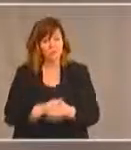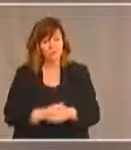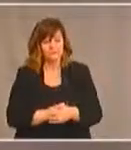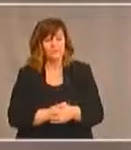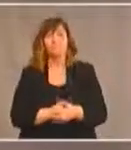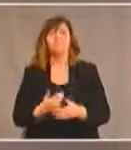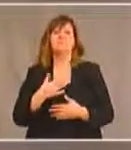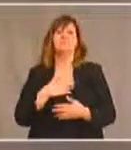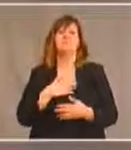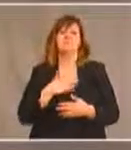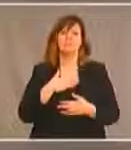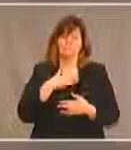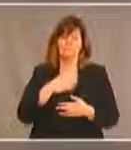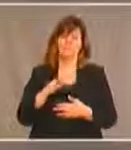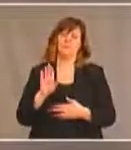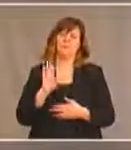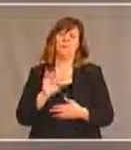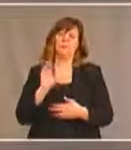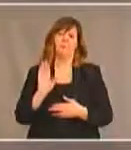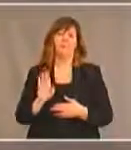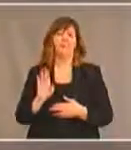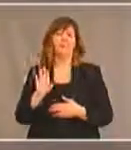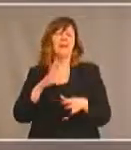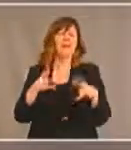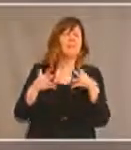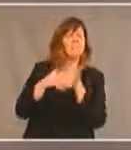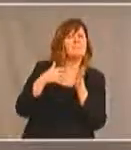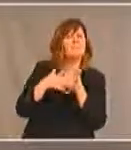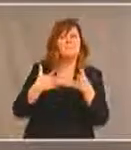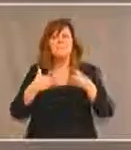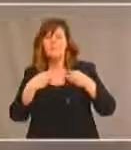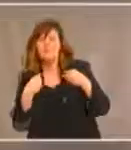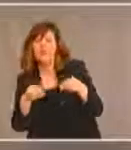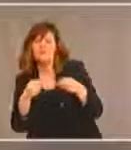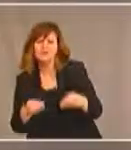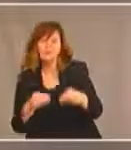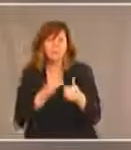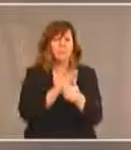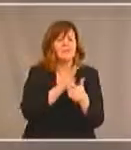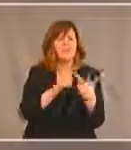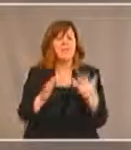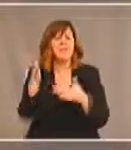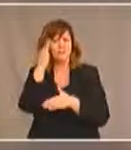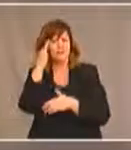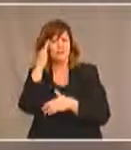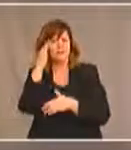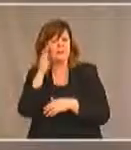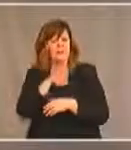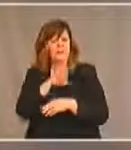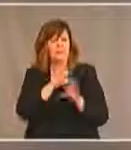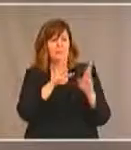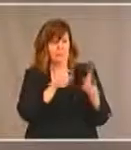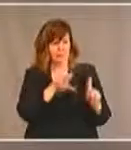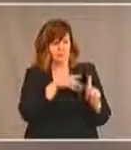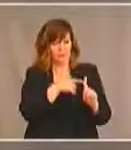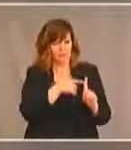Selon l'information que nous avons en Colombie-Britannique sur les marchés, on sait qu'une personne qui a